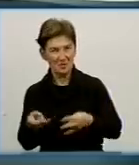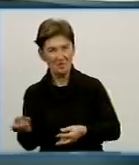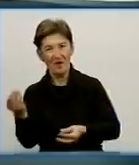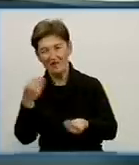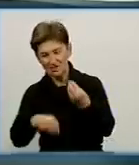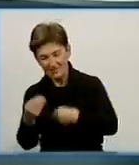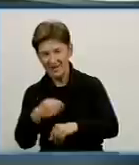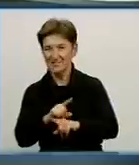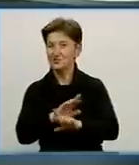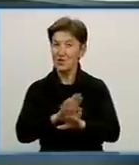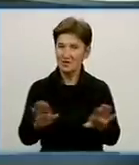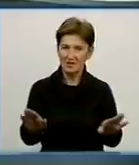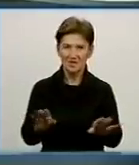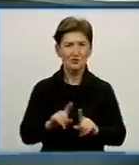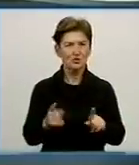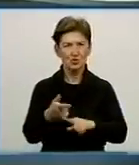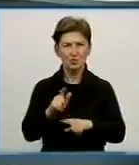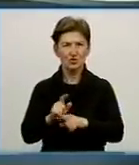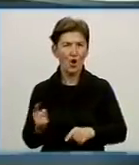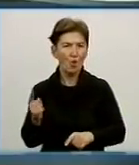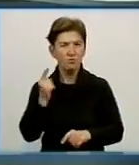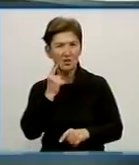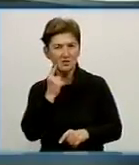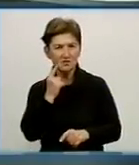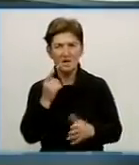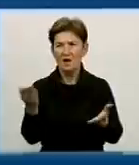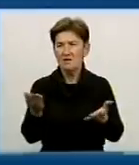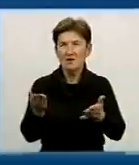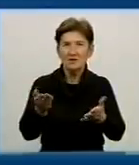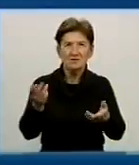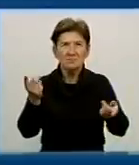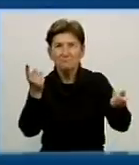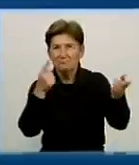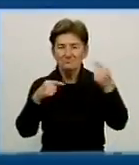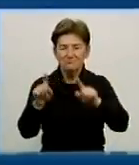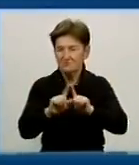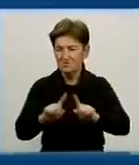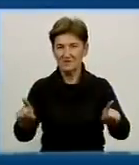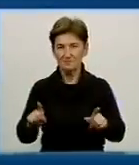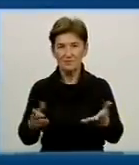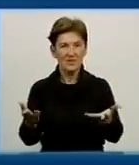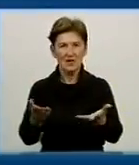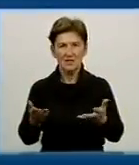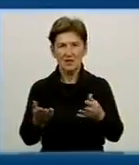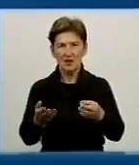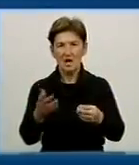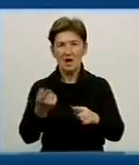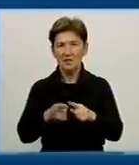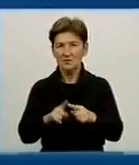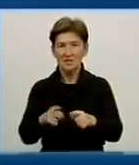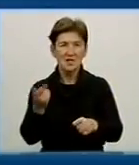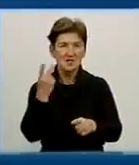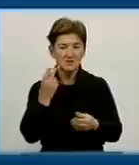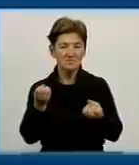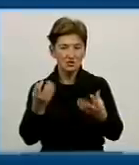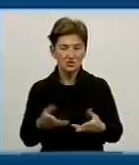І що дуже образливо, що це не якісь там екзотичні овочі і фрукти. Це не полуниця в січні. Це саме, звичайно,